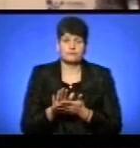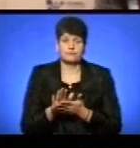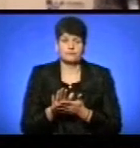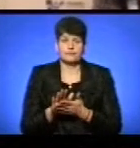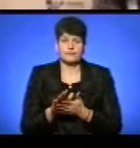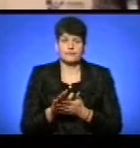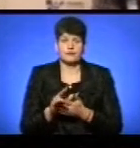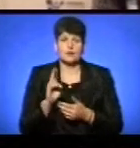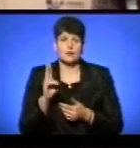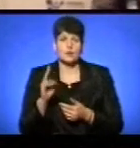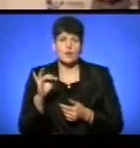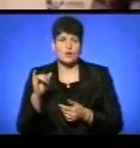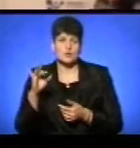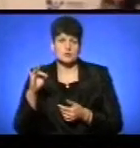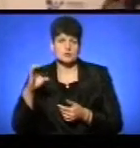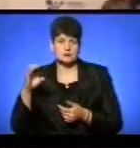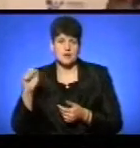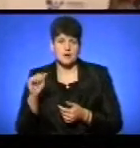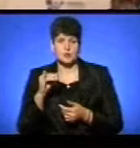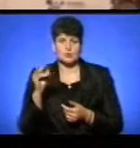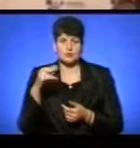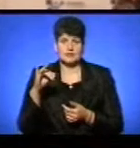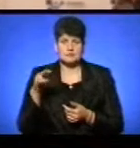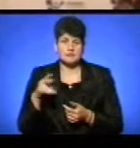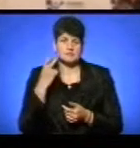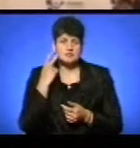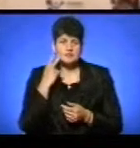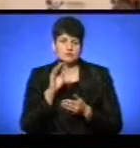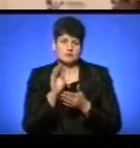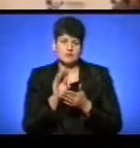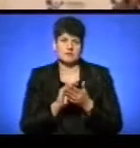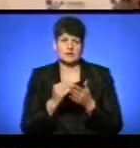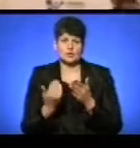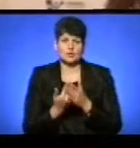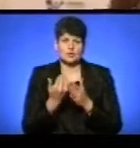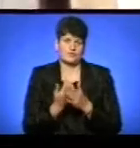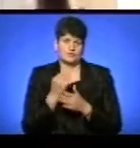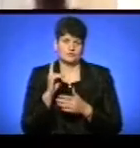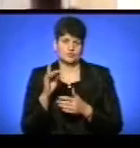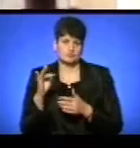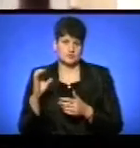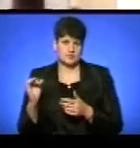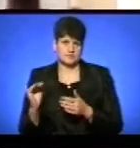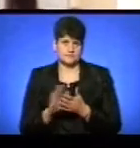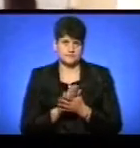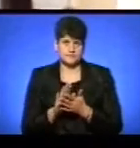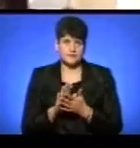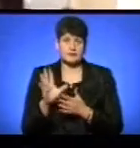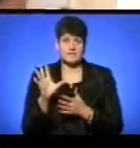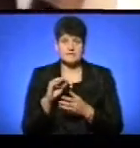Корсера, Юдемі – це є ресурси, на яких постійно викладаються інноваційні курси. Всі під загрозою,